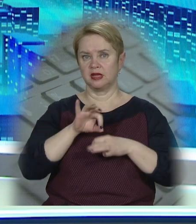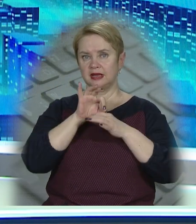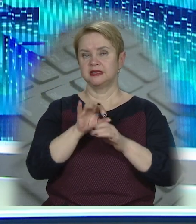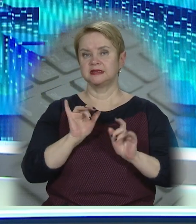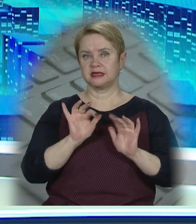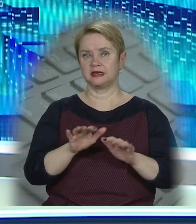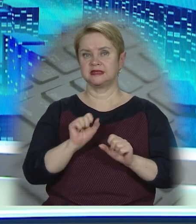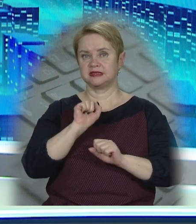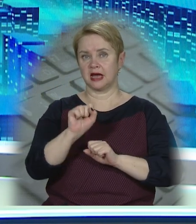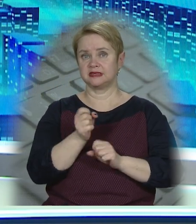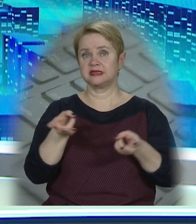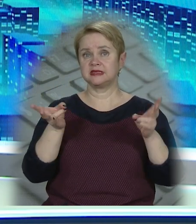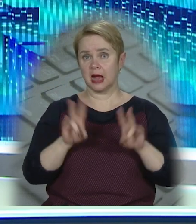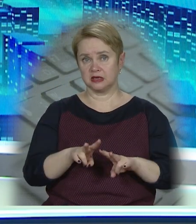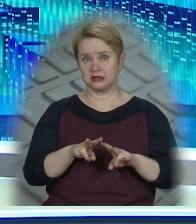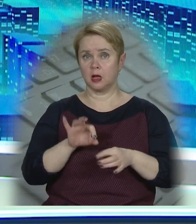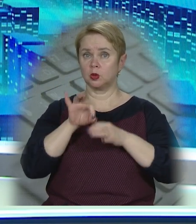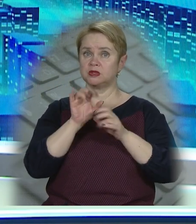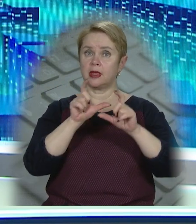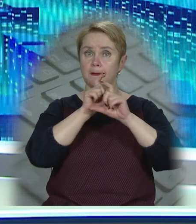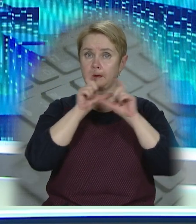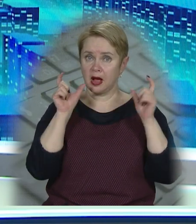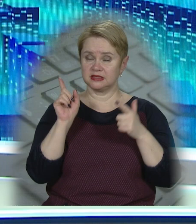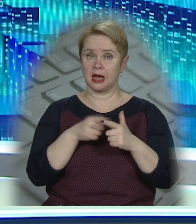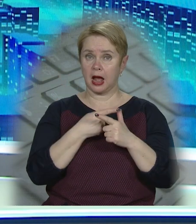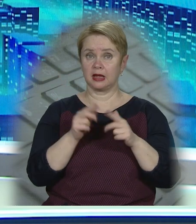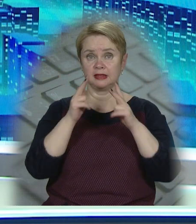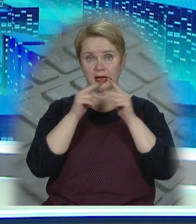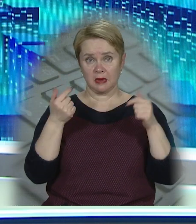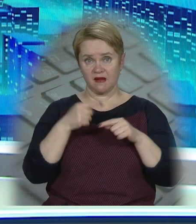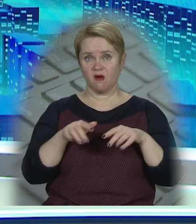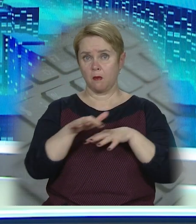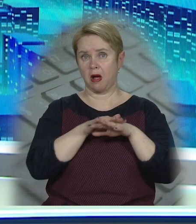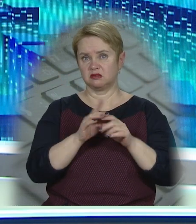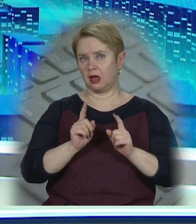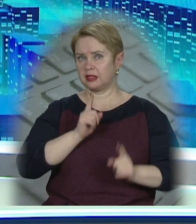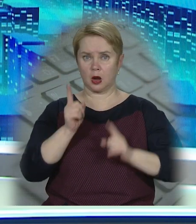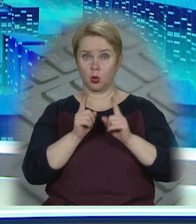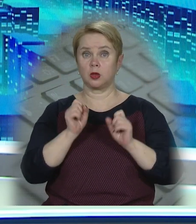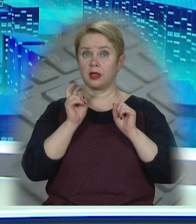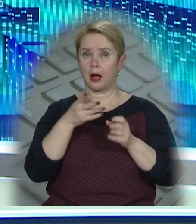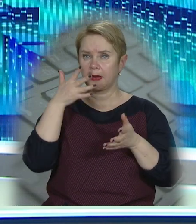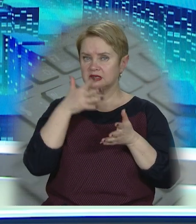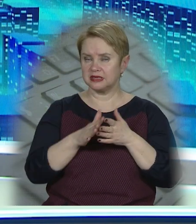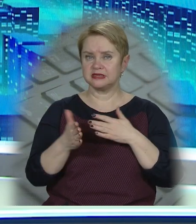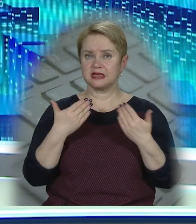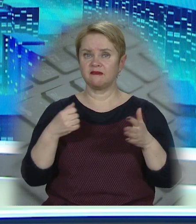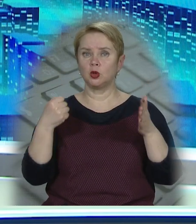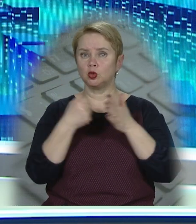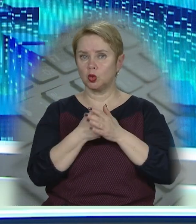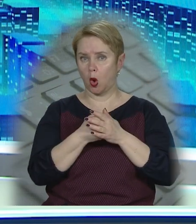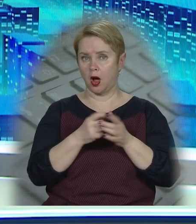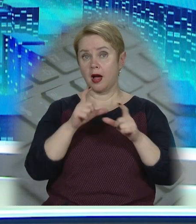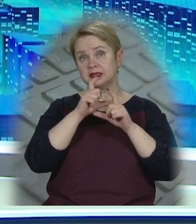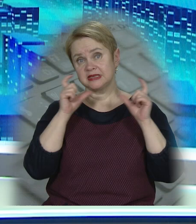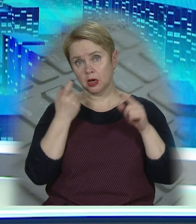дієвих засобів захисту від нього залишається носіння масок. Але дніпряни його масово ігнорують. Як переосмислити ставлення до